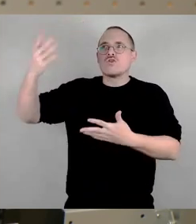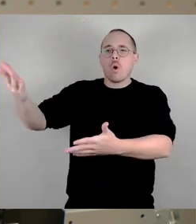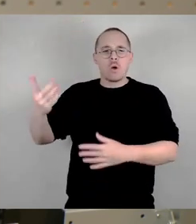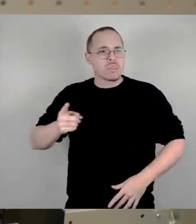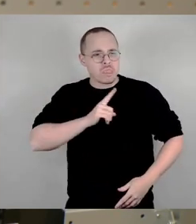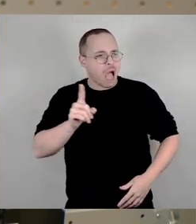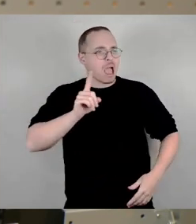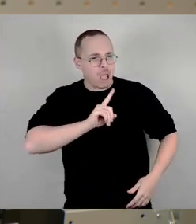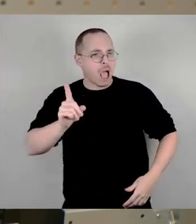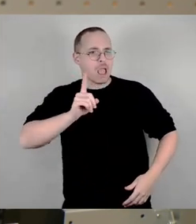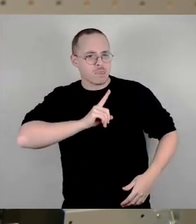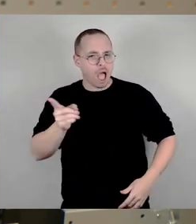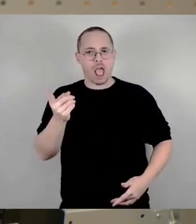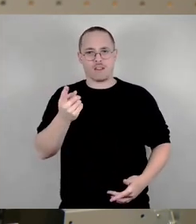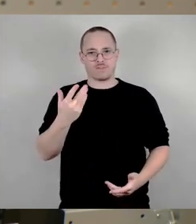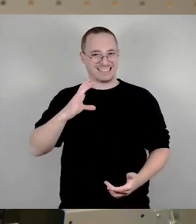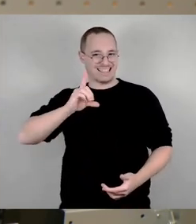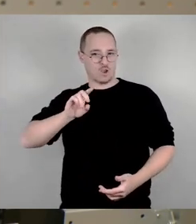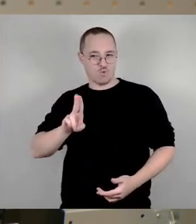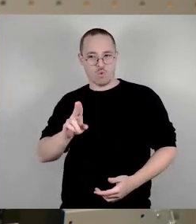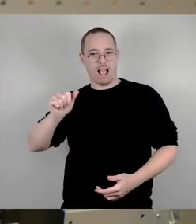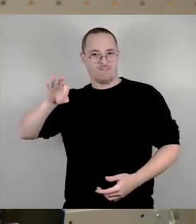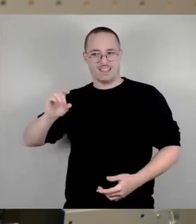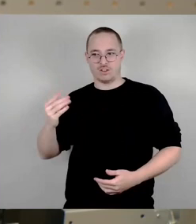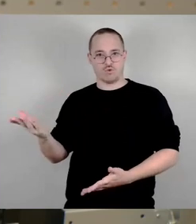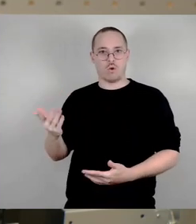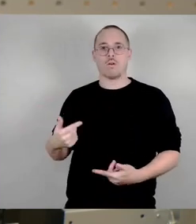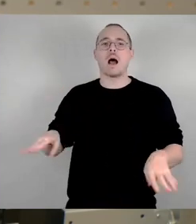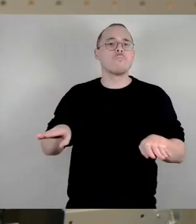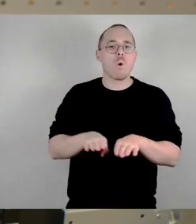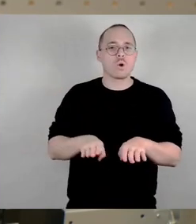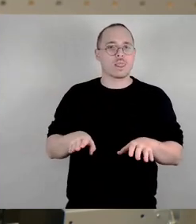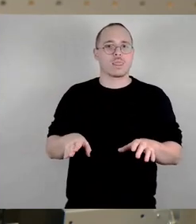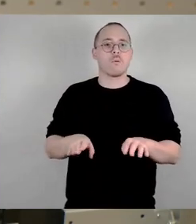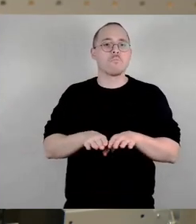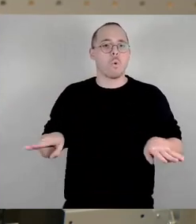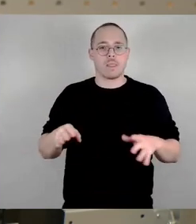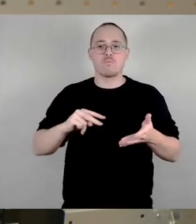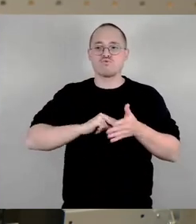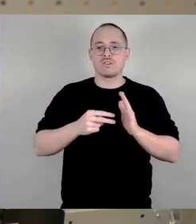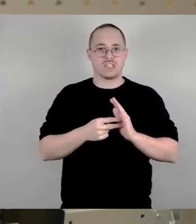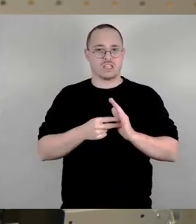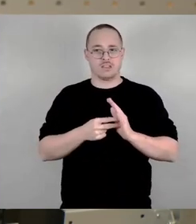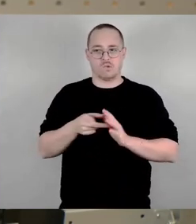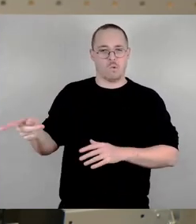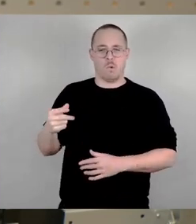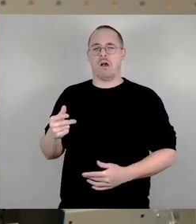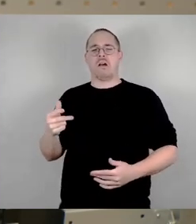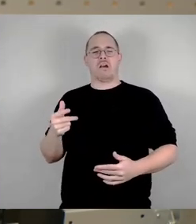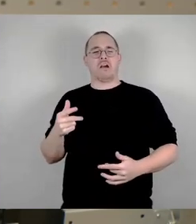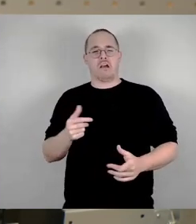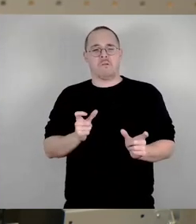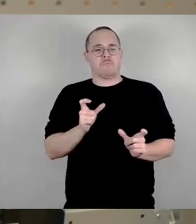Seite vom Kopf hat, dass sie grundsätzlich alle bodenpolitischen Instrumente des Baugesetzbuches oder des Steuerrechts grundsätzlich für